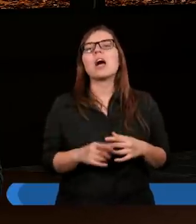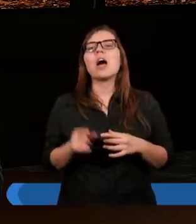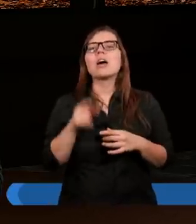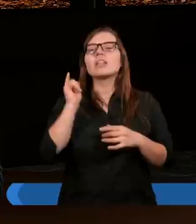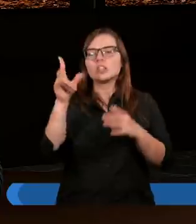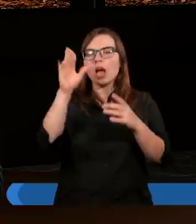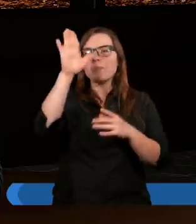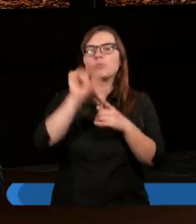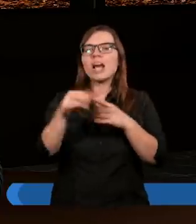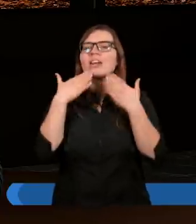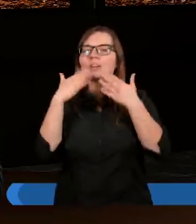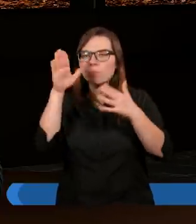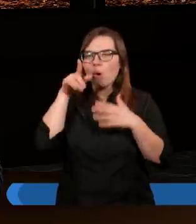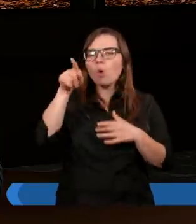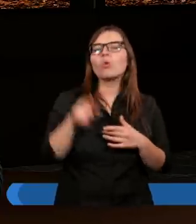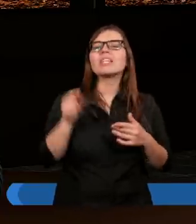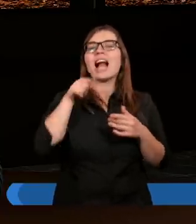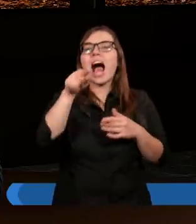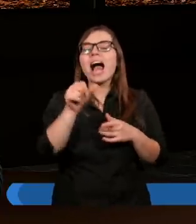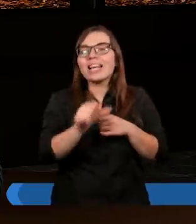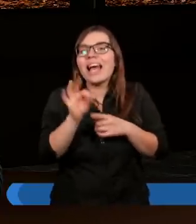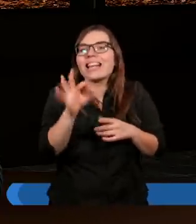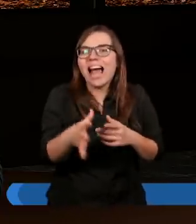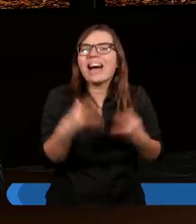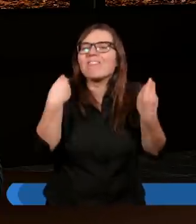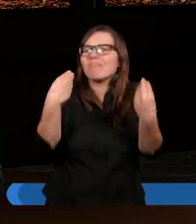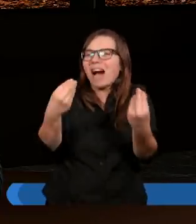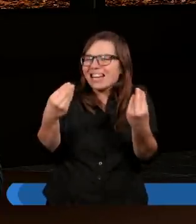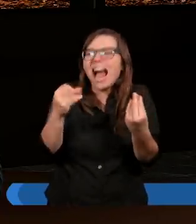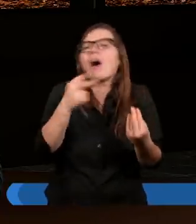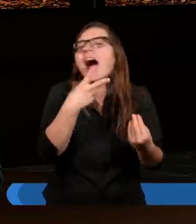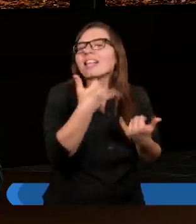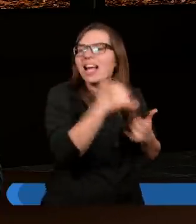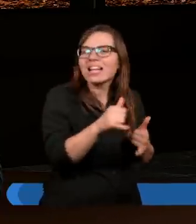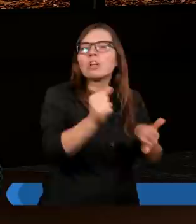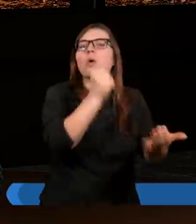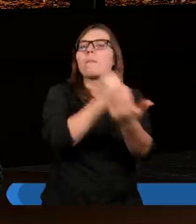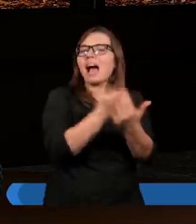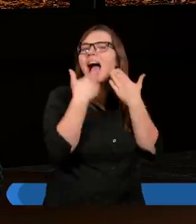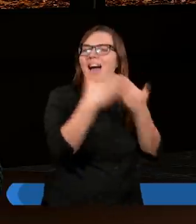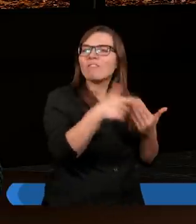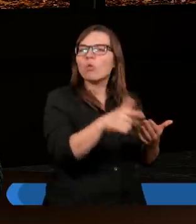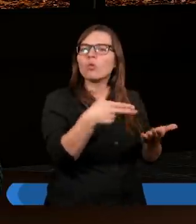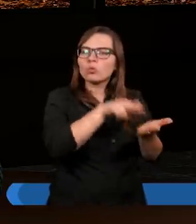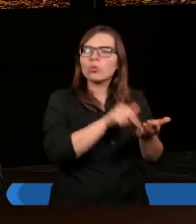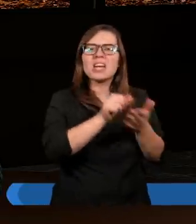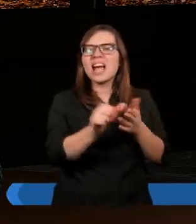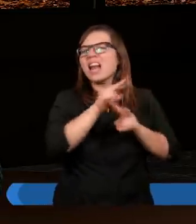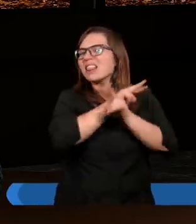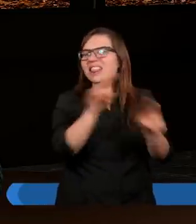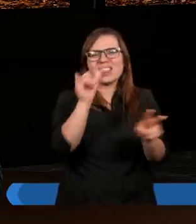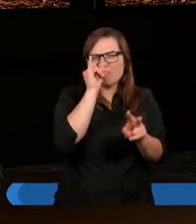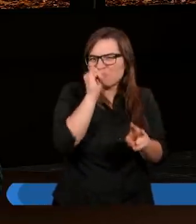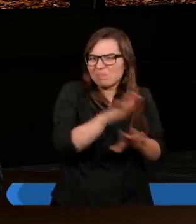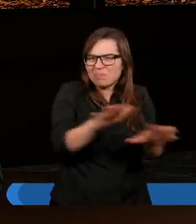zarzucił Bogu, że jest taki, a nie inny, że jest takie prawo, którego praktycznie nikt nie